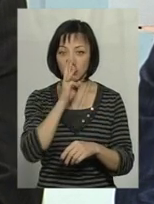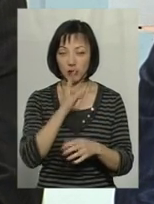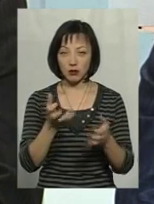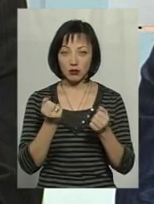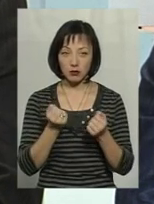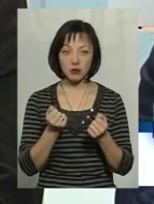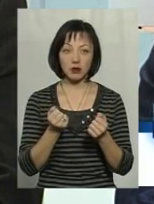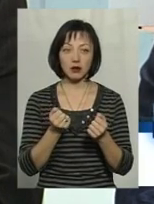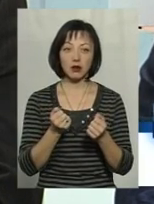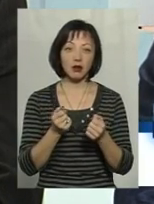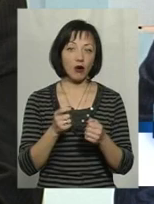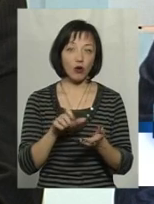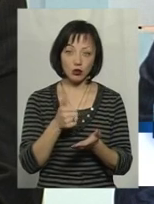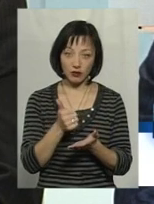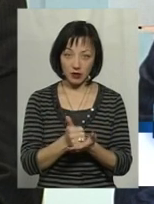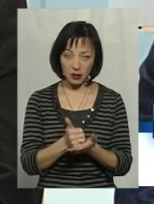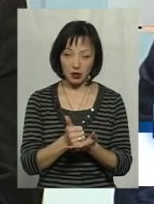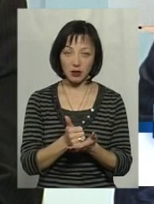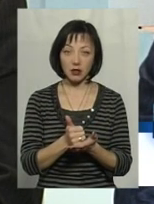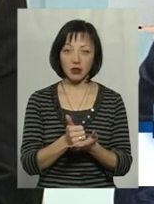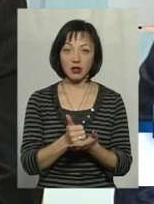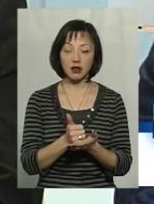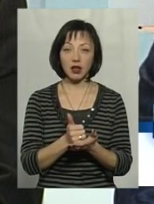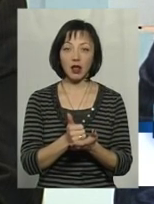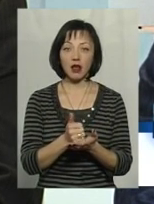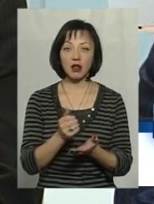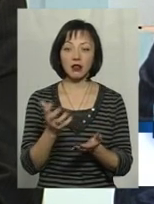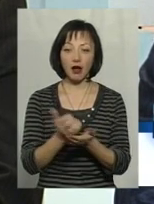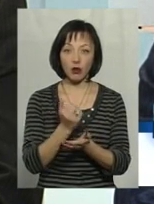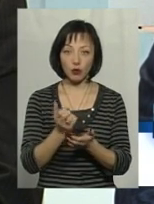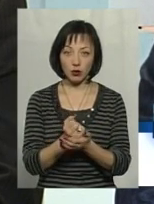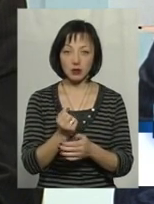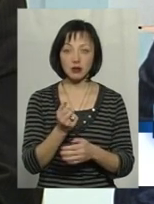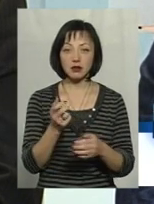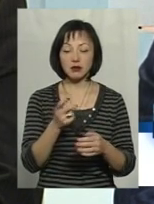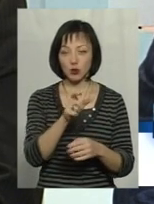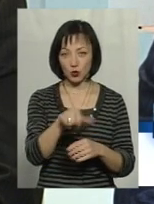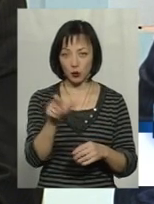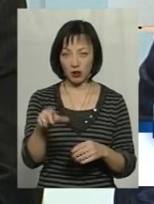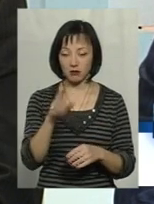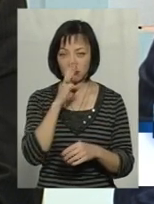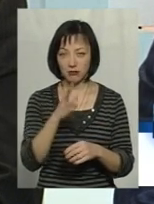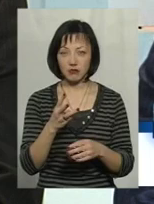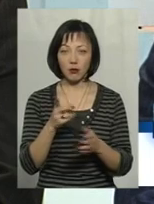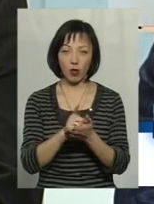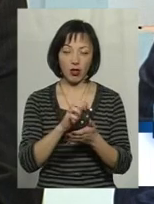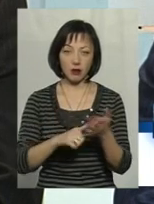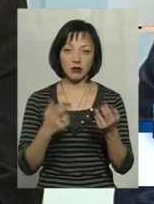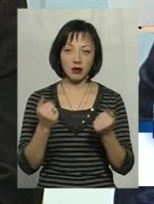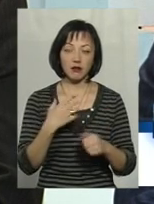сім дій. Тобто, основне надходження з податку на доходи фізичних костей? То, звичайно, можна